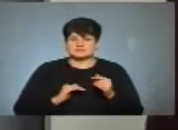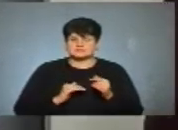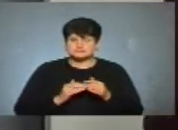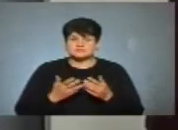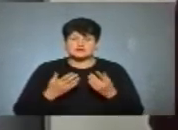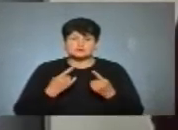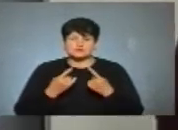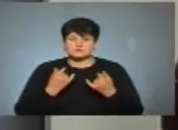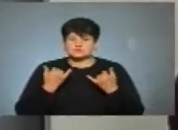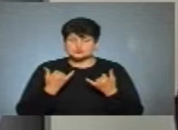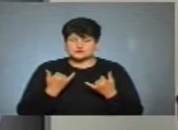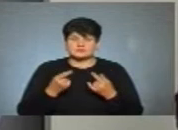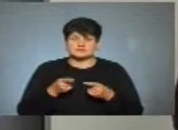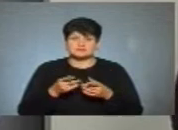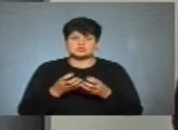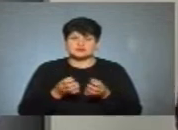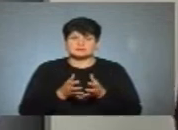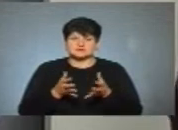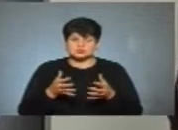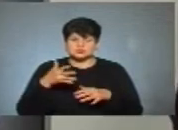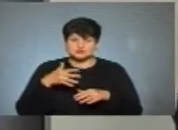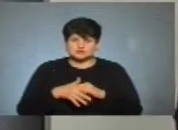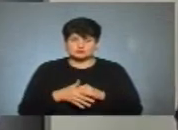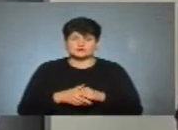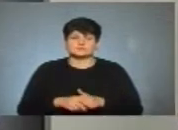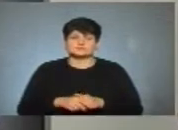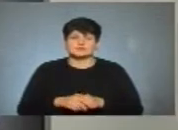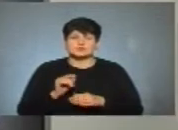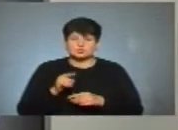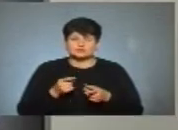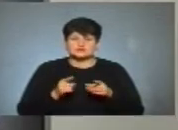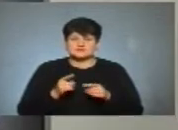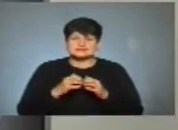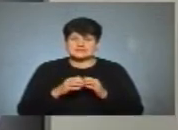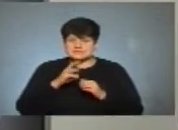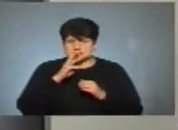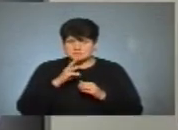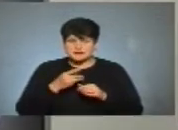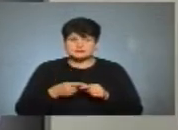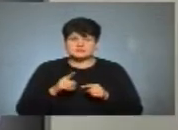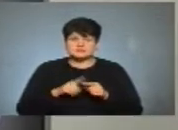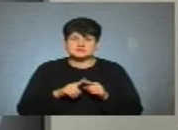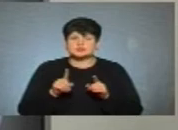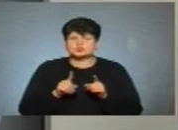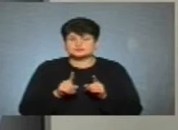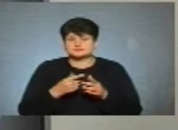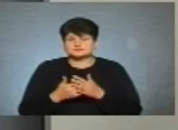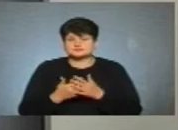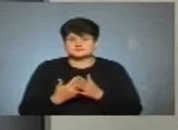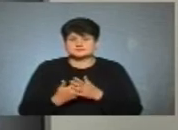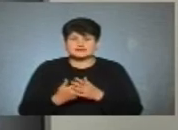Якщо ми говоримо про столицю, там ще більше зрозуміло, тому що там концентрація капіталу. Тому насправді середня зароблата – це щось, знаєте, як середня